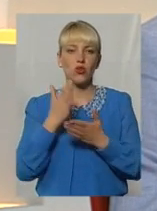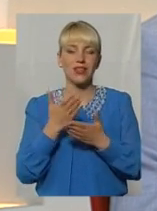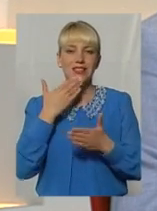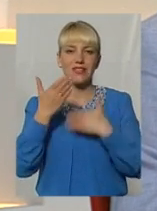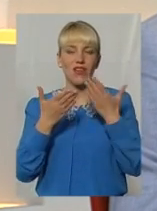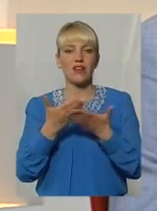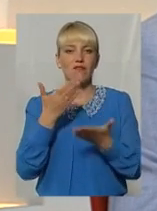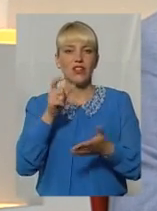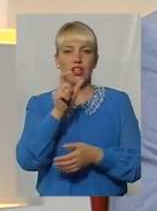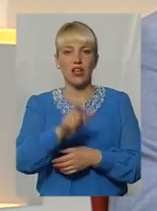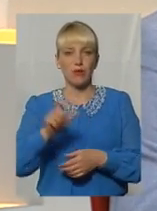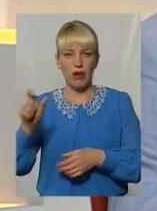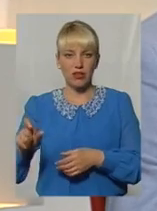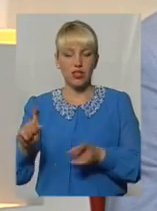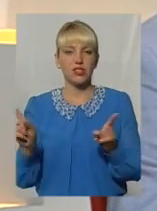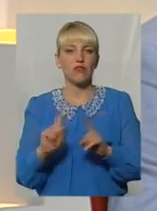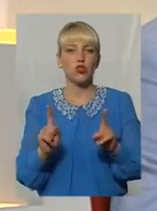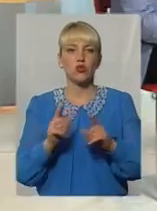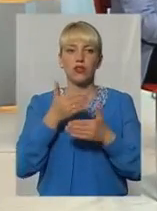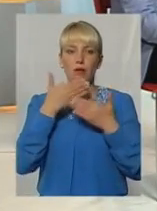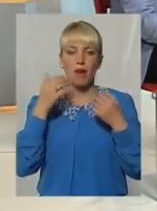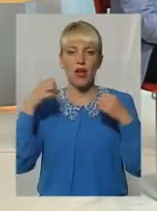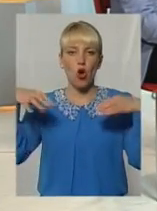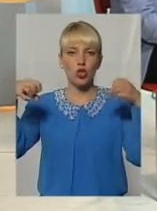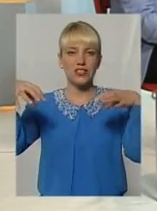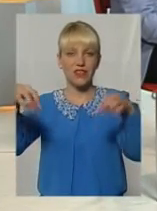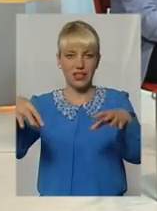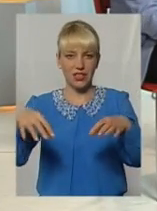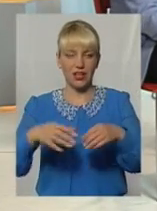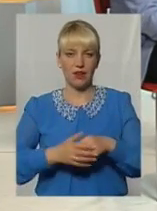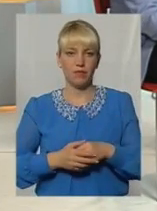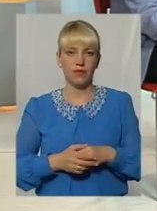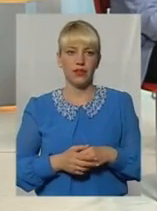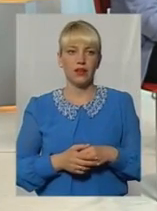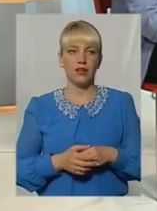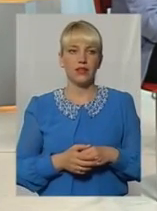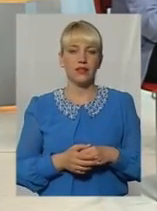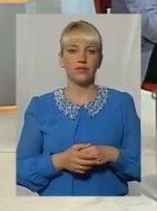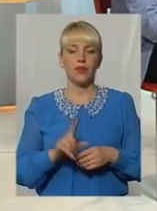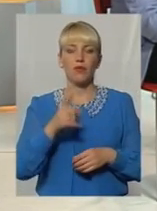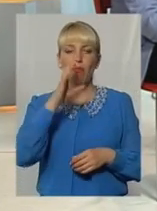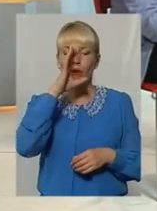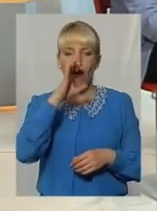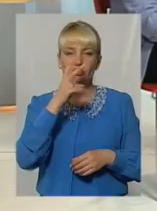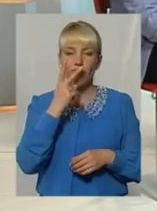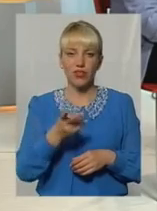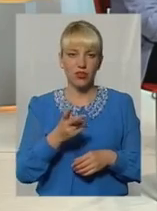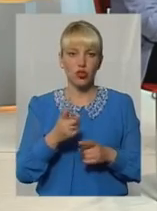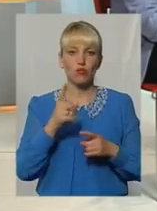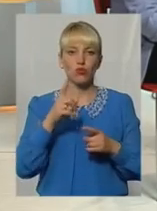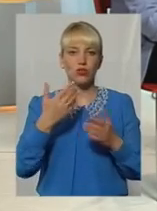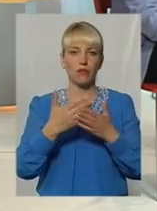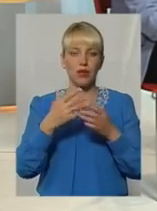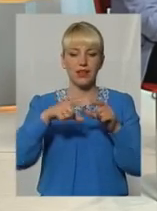мешканців, тому що немає погане освітлення, геля заступає